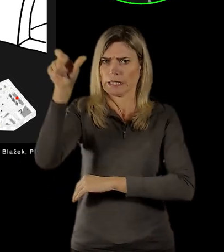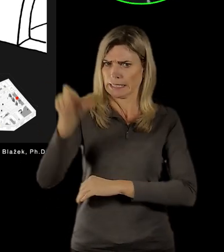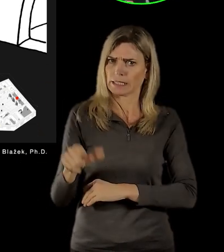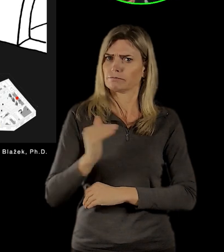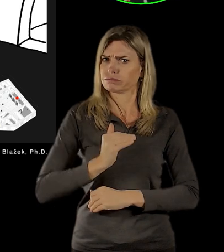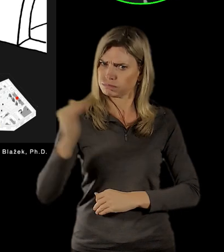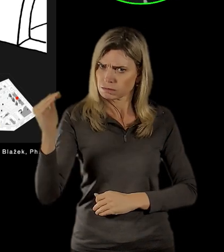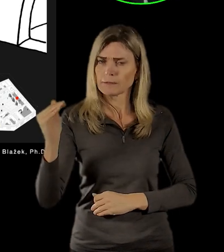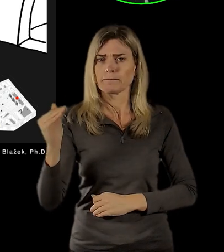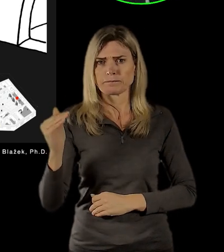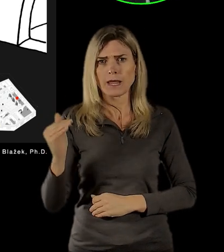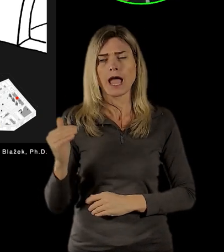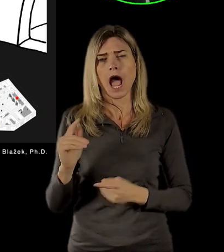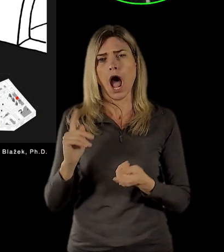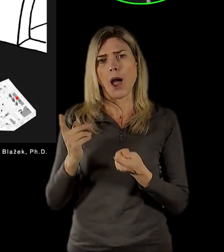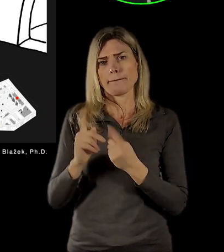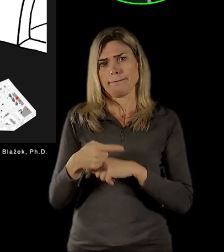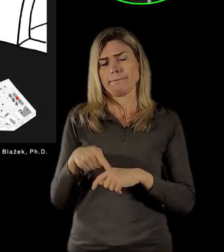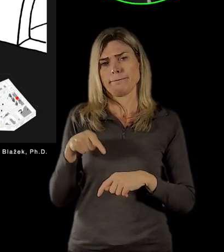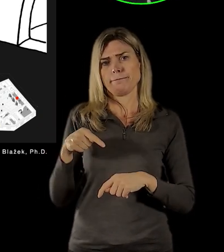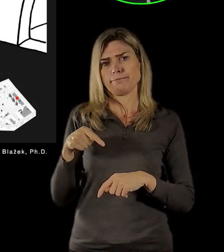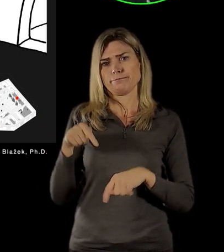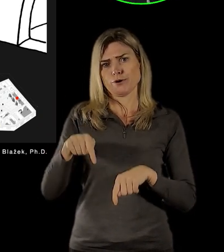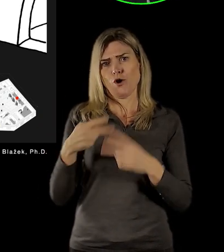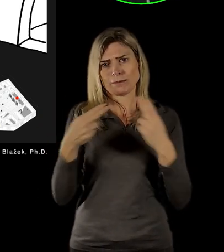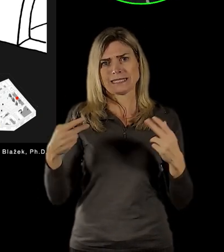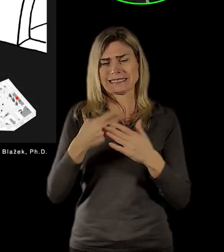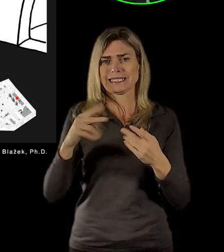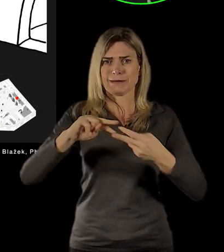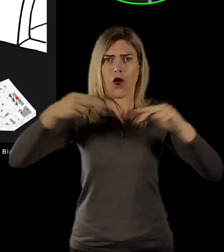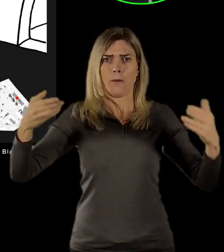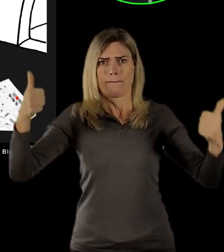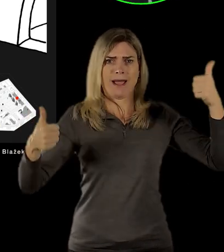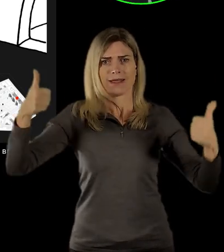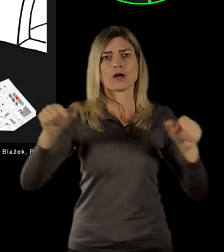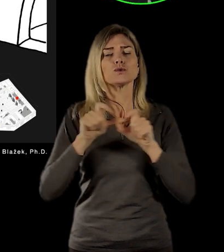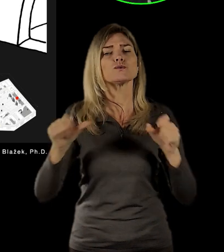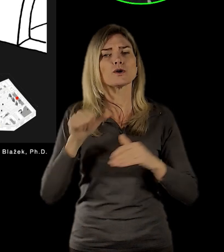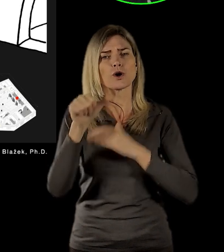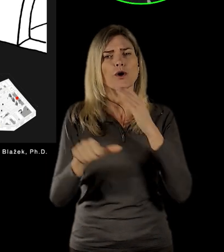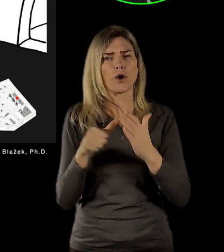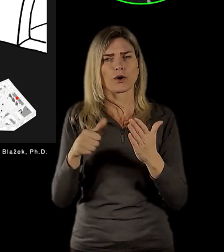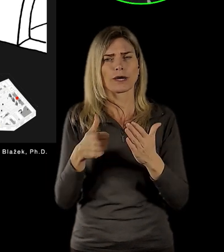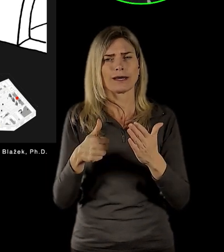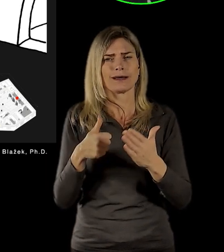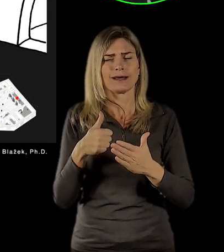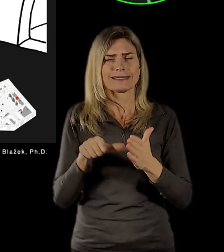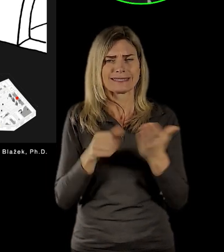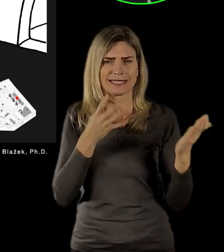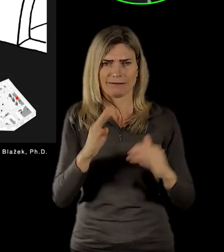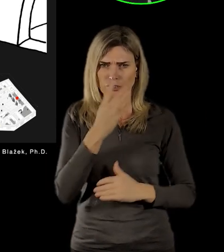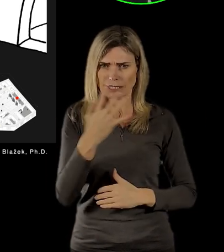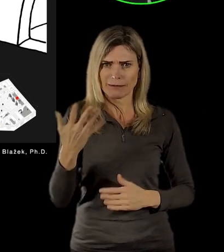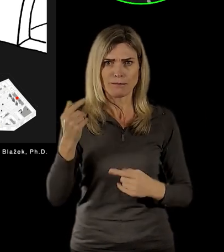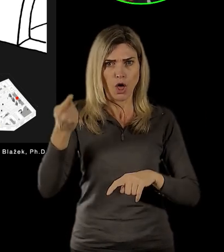pro nás je takovým protipolem, protože v roce 1945 byl, když přišli